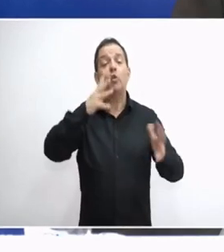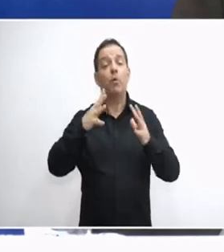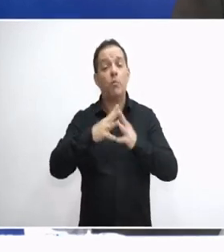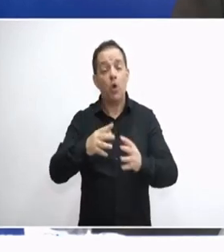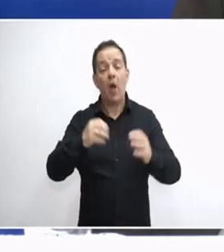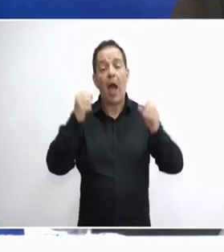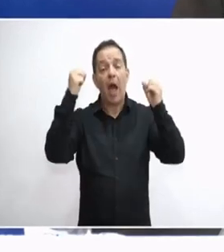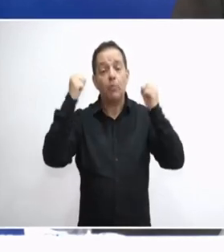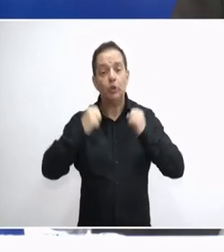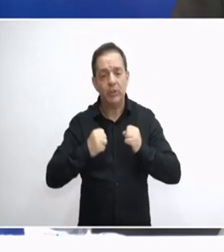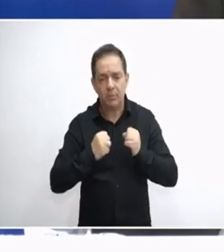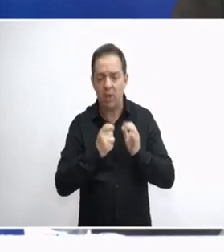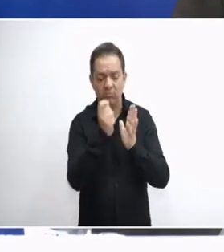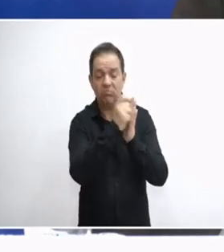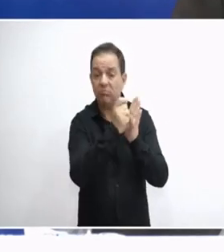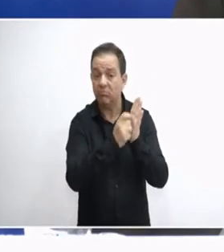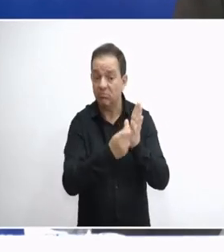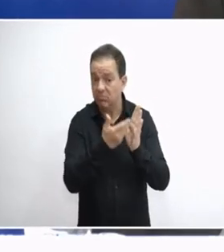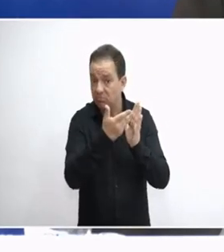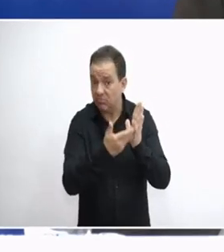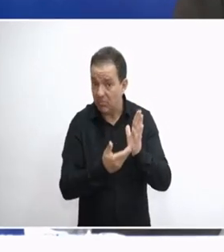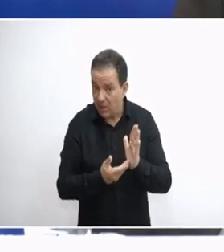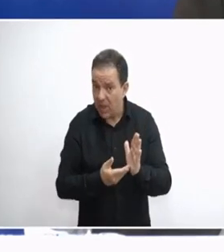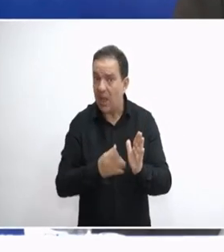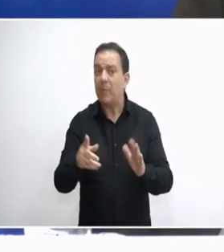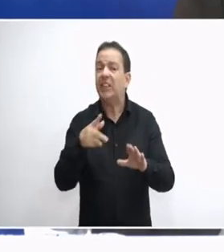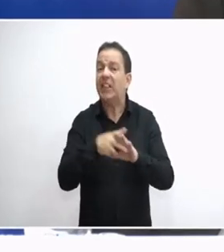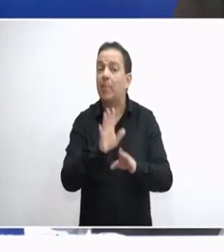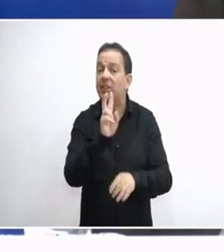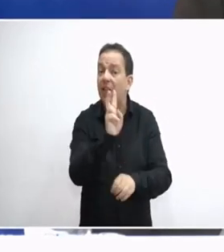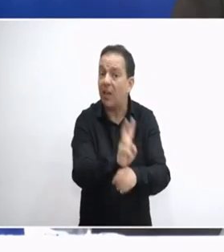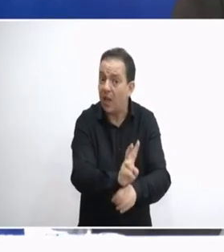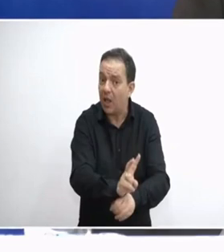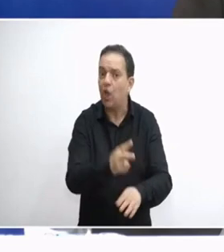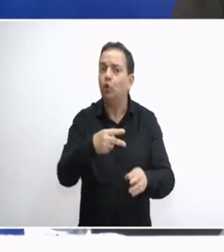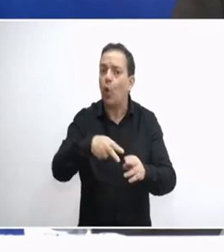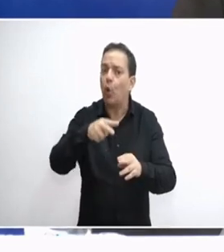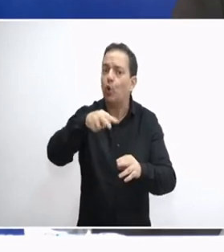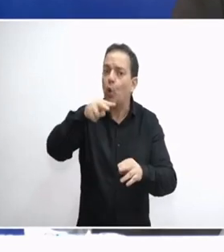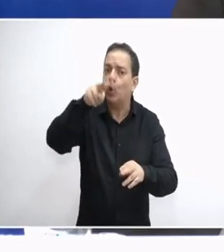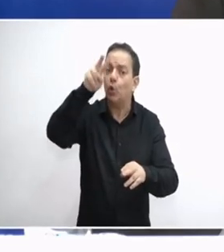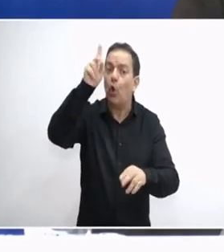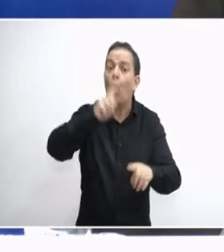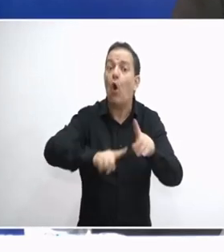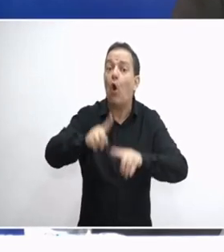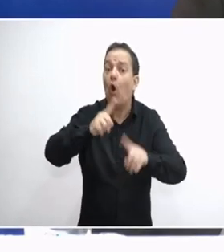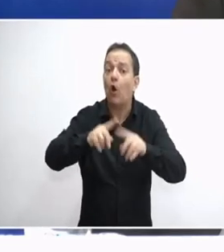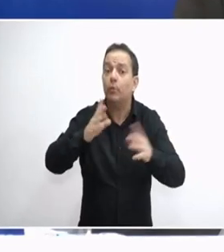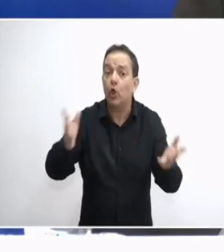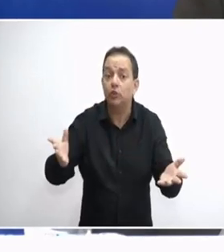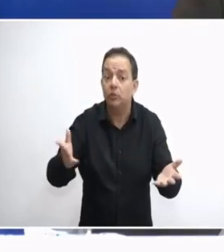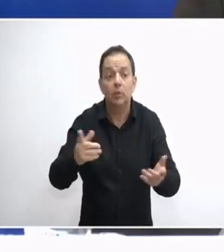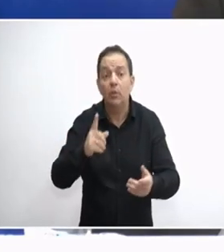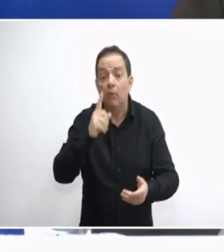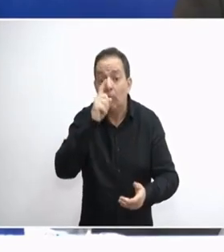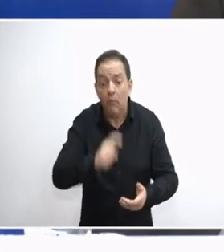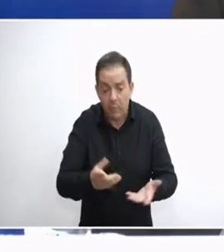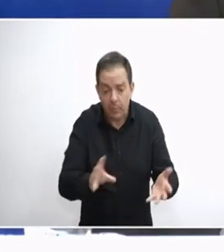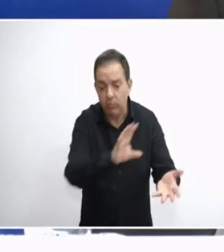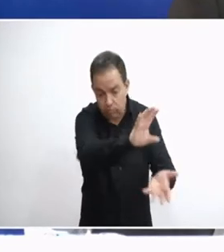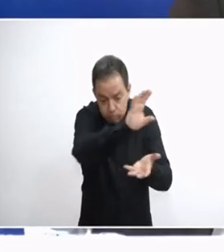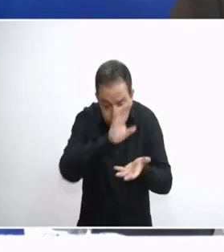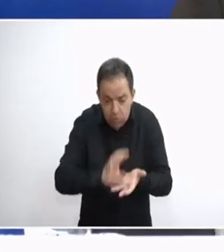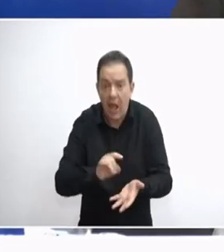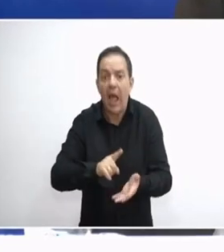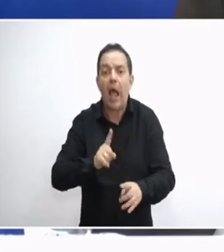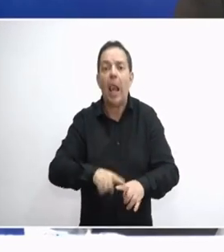Πόλεμο περιμένουν και είναι πληρωμένες στην BIS και τοκίζονται τόσα χρόνια περιμένοντας να τις πάρει ο δικαιούχος. Ο δικαιούχος είναι η Ελλάς και δεν έχει πάρει τίποτα.